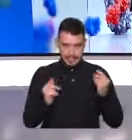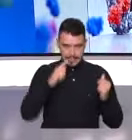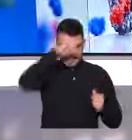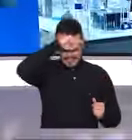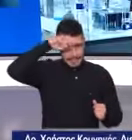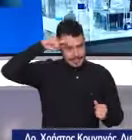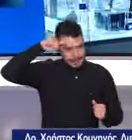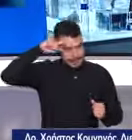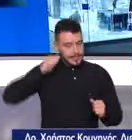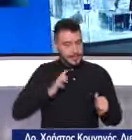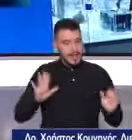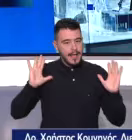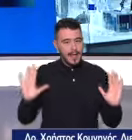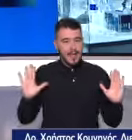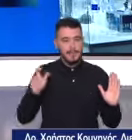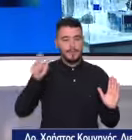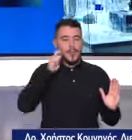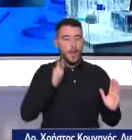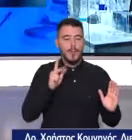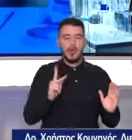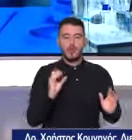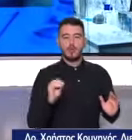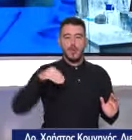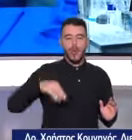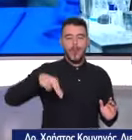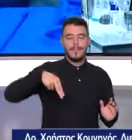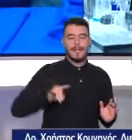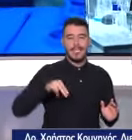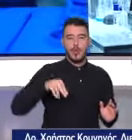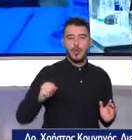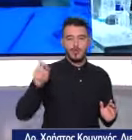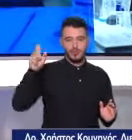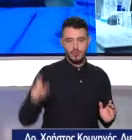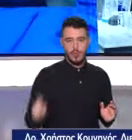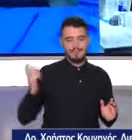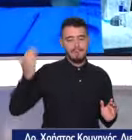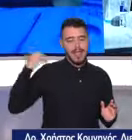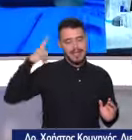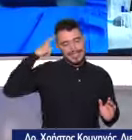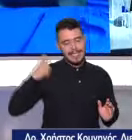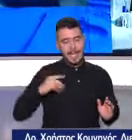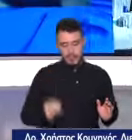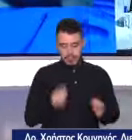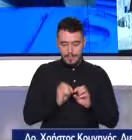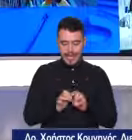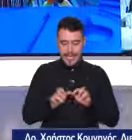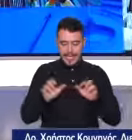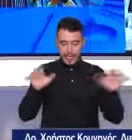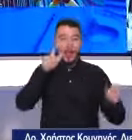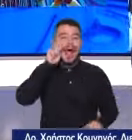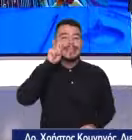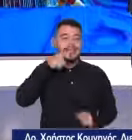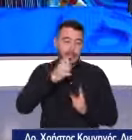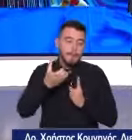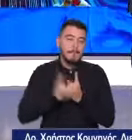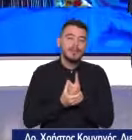έναν τρόπο, αλλά θα μπορούσε παλιότερα να είναι το τέλος. Τώρα πια δεν είναι. Καρκίνος του προστάτη, βαρύ και δύσκολο